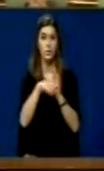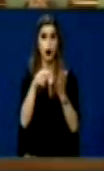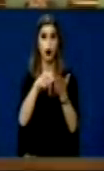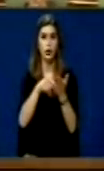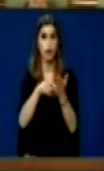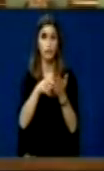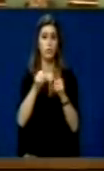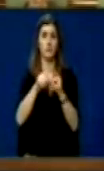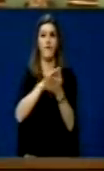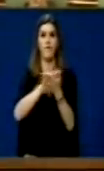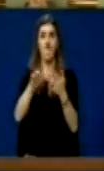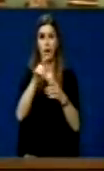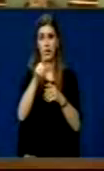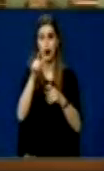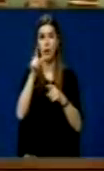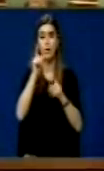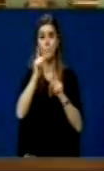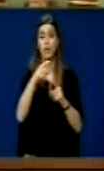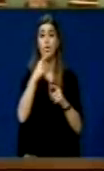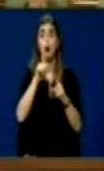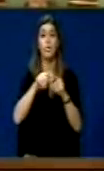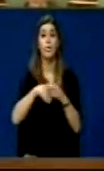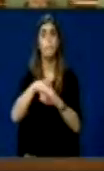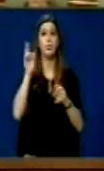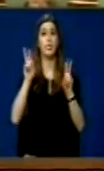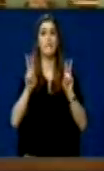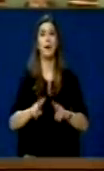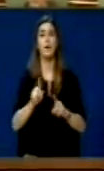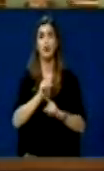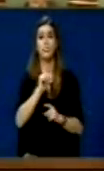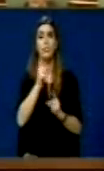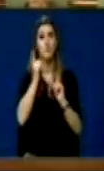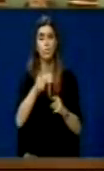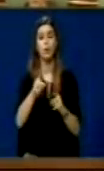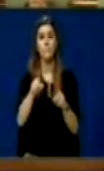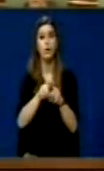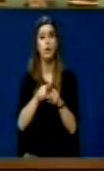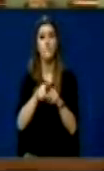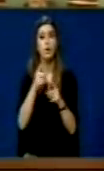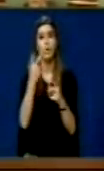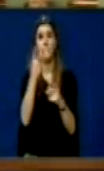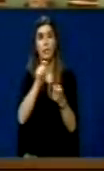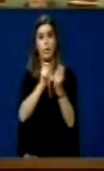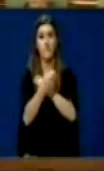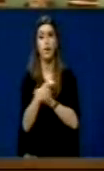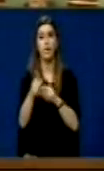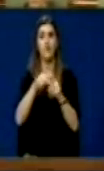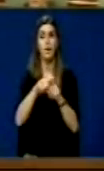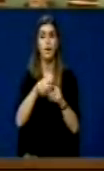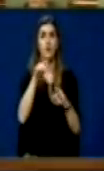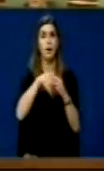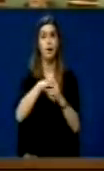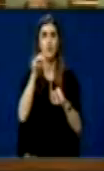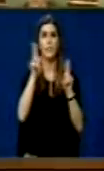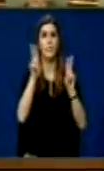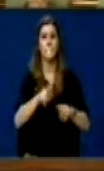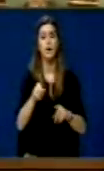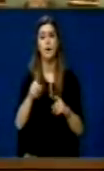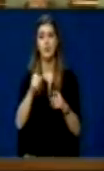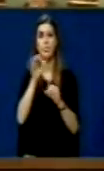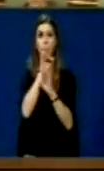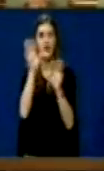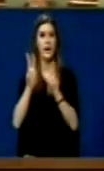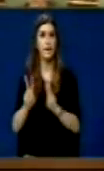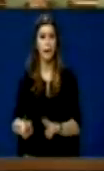mirëfilt, por nuk ka nevoj që të heqë do nga adesija, sepse nuk do duaj të zëvëndsojt e dreta për amnisi me heqë do nga adesija, respektivisht me padritësi.